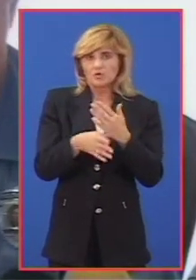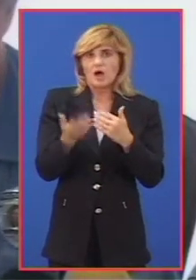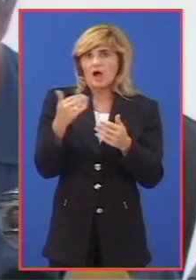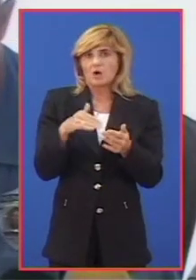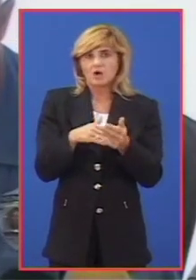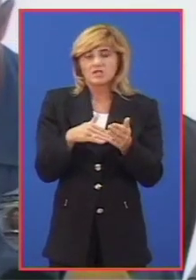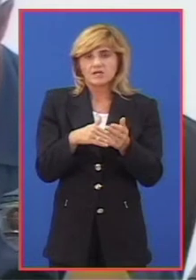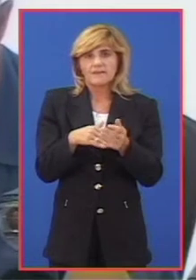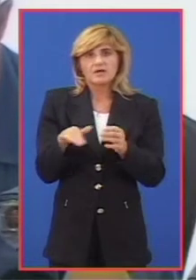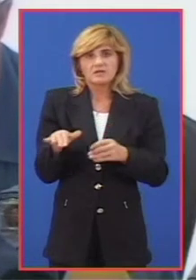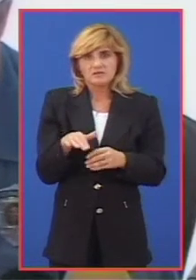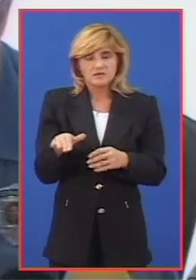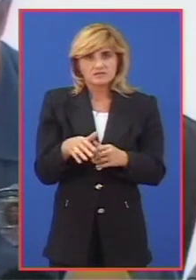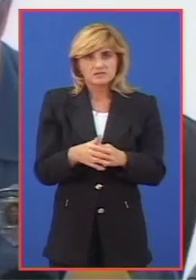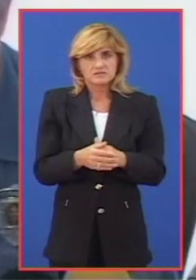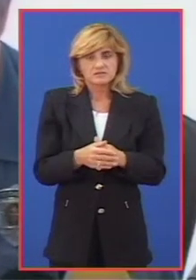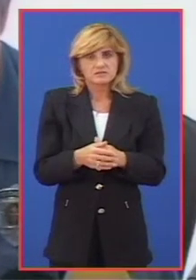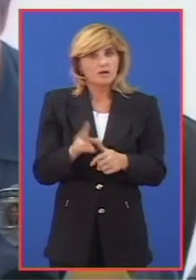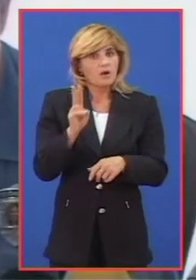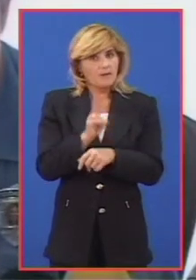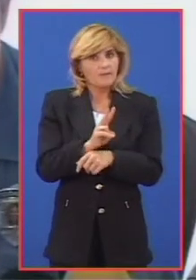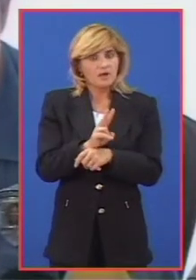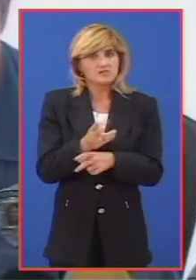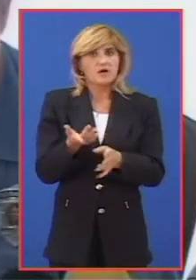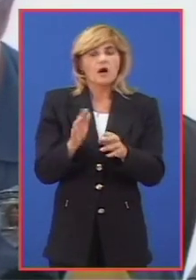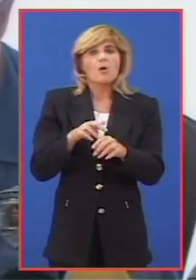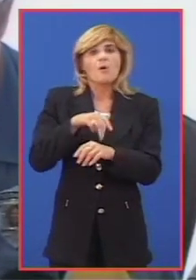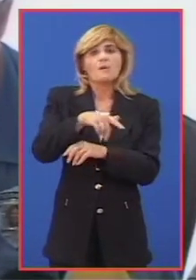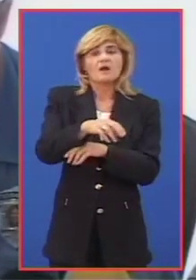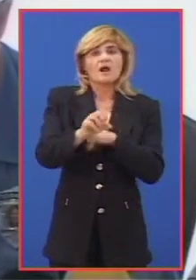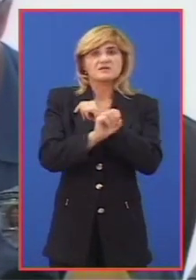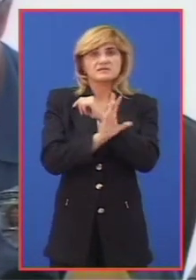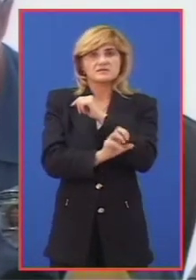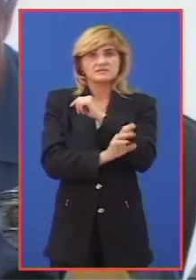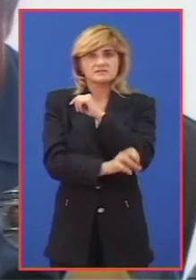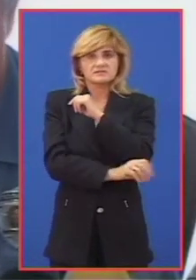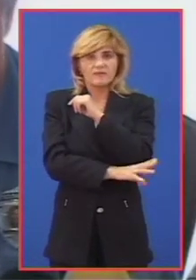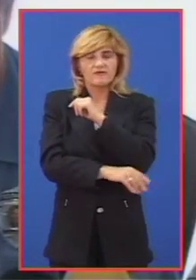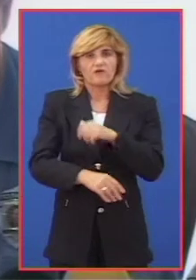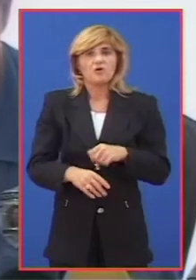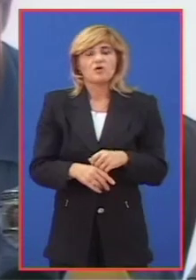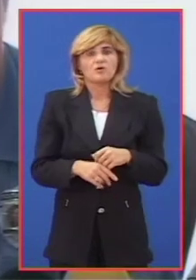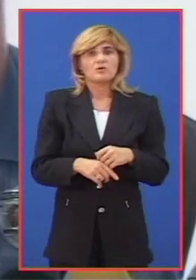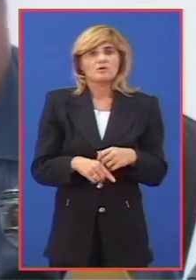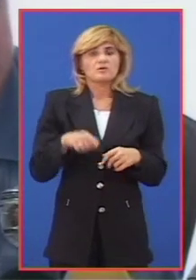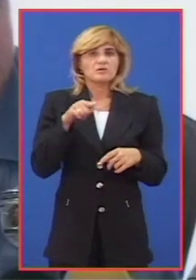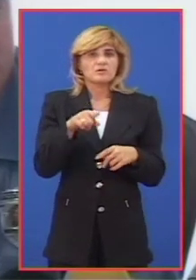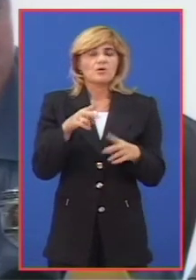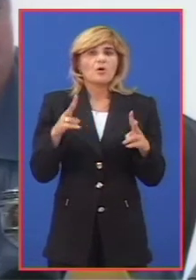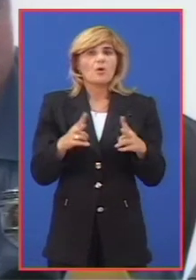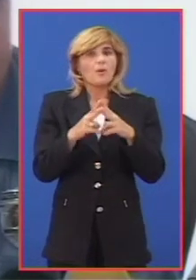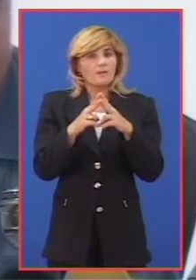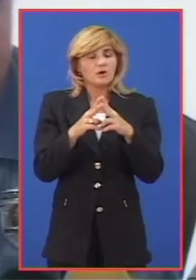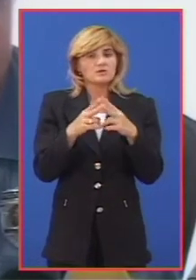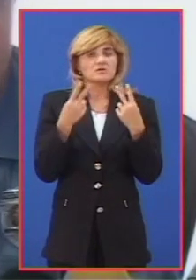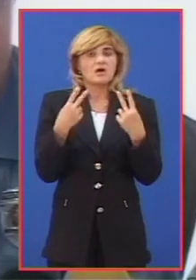treba deci, da paze kako prelaze semafor i da upoznaju